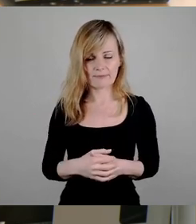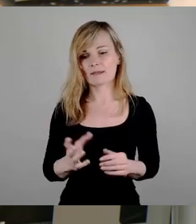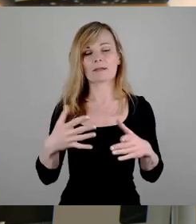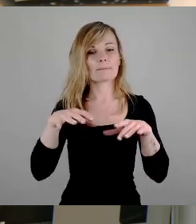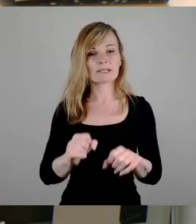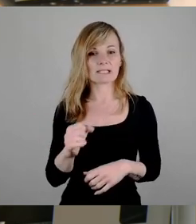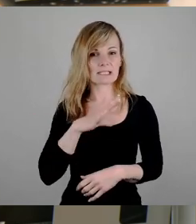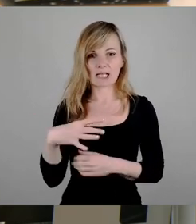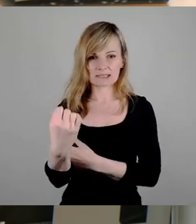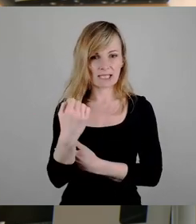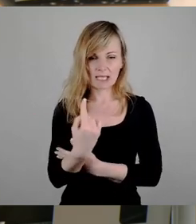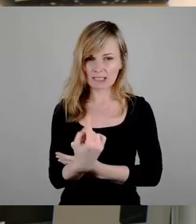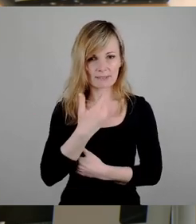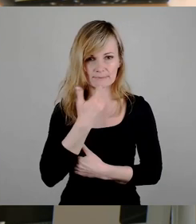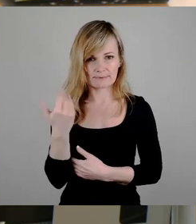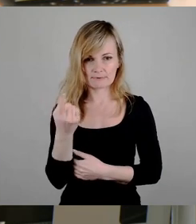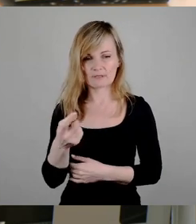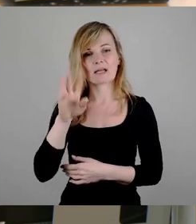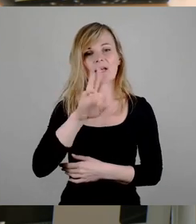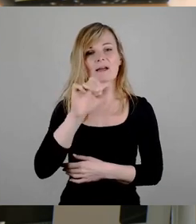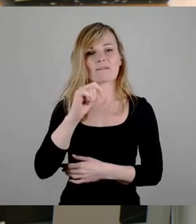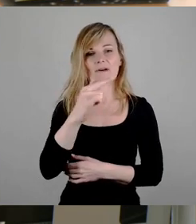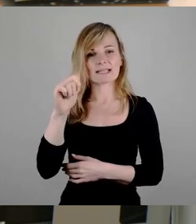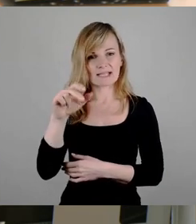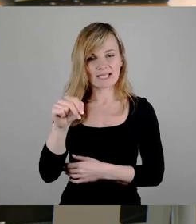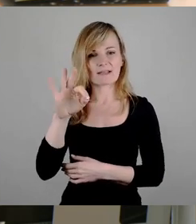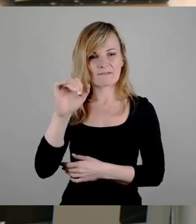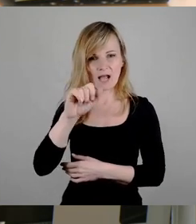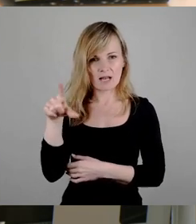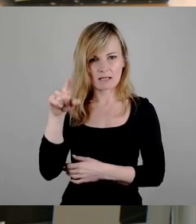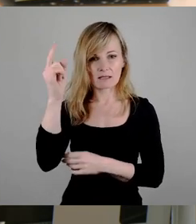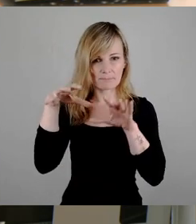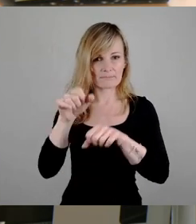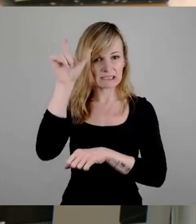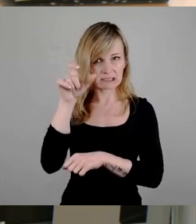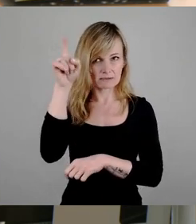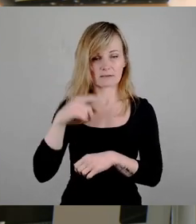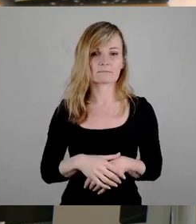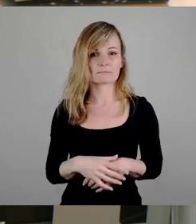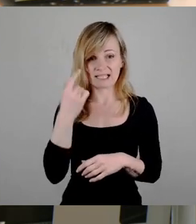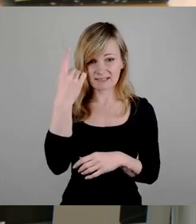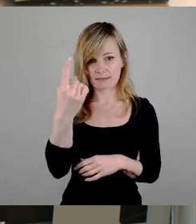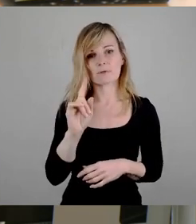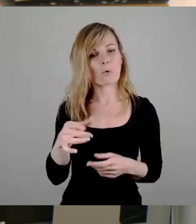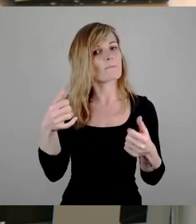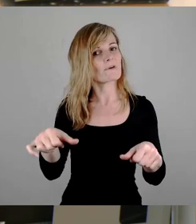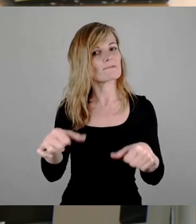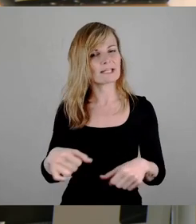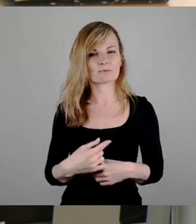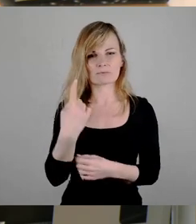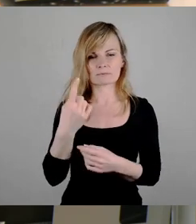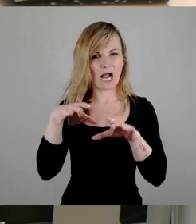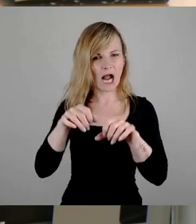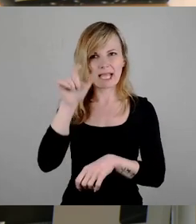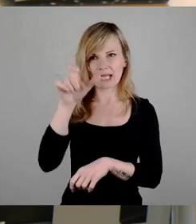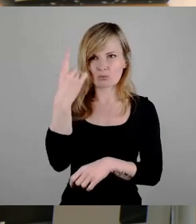Wartenfall ist der Besitzer und als Besitzer hat Wartenfall auch Verpflichtungen als Eigentümer dieser